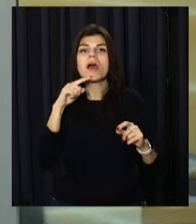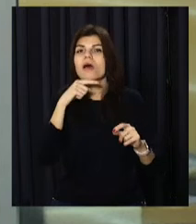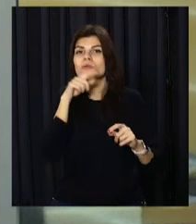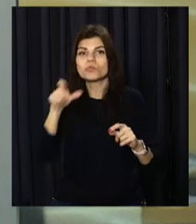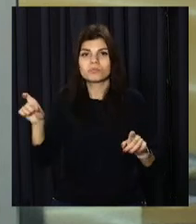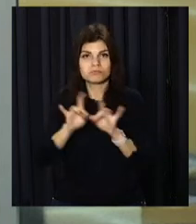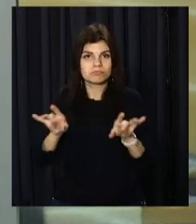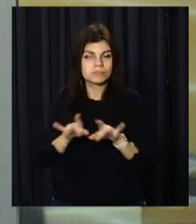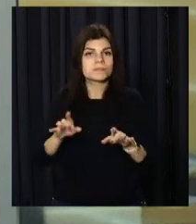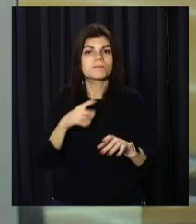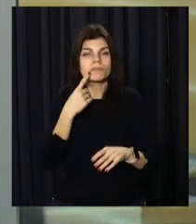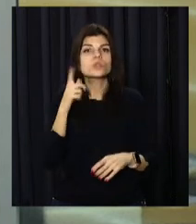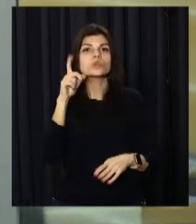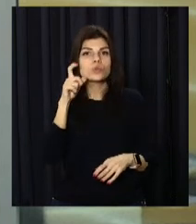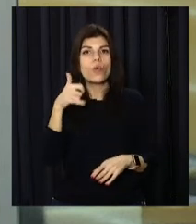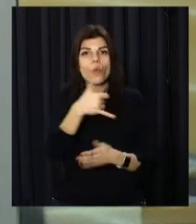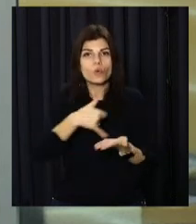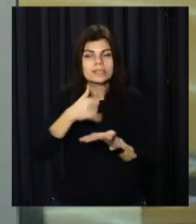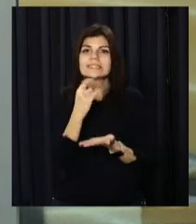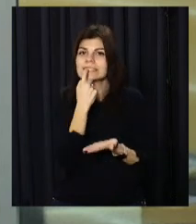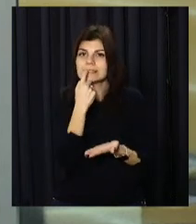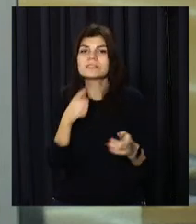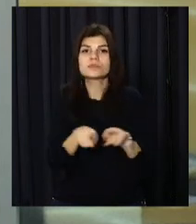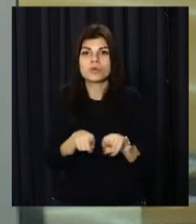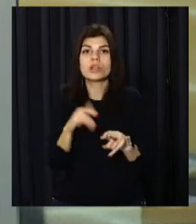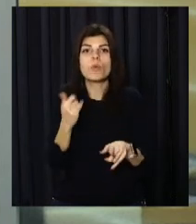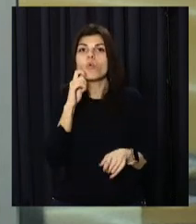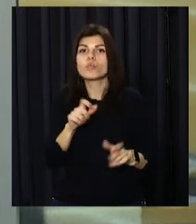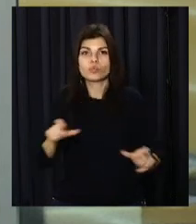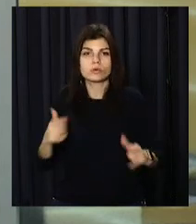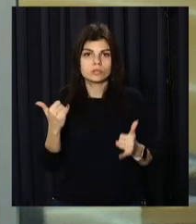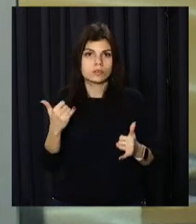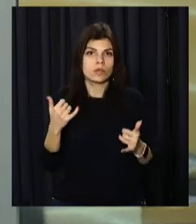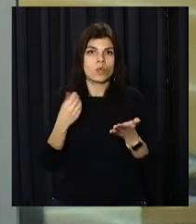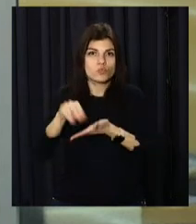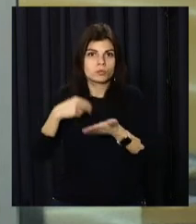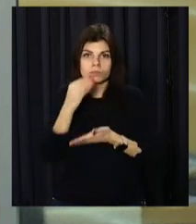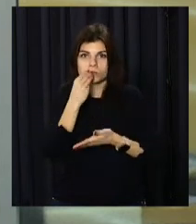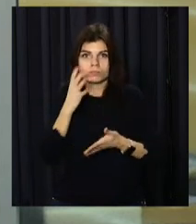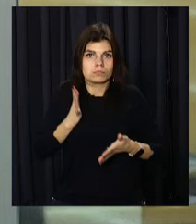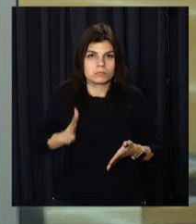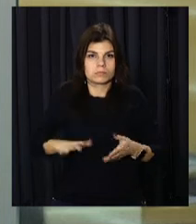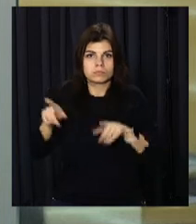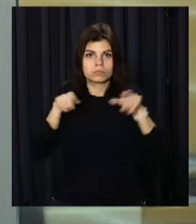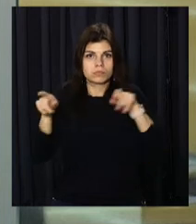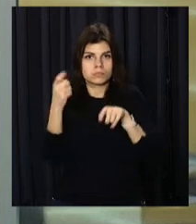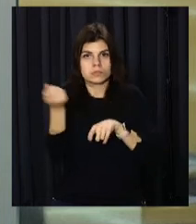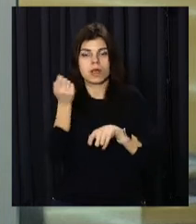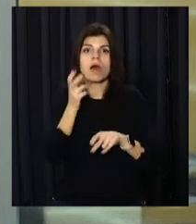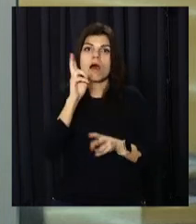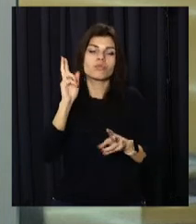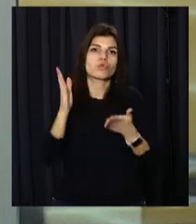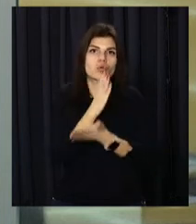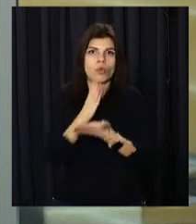Помітно в ціні додали цукор, олія та яйця. Тепер українці змушені менше купувати харчів, а від деяких взагалі